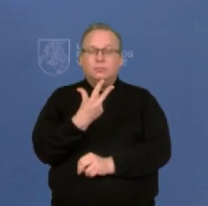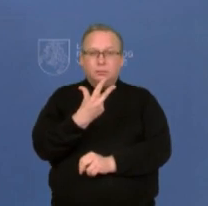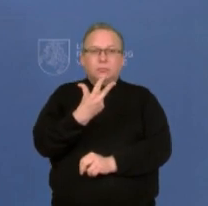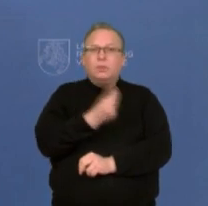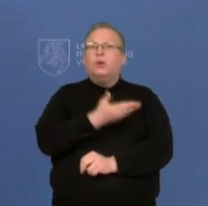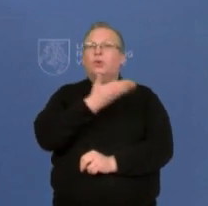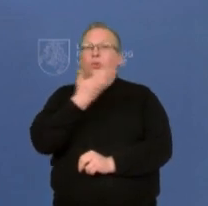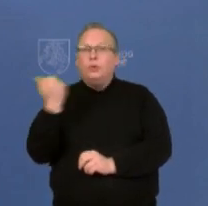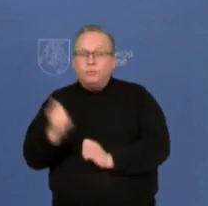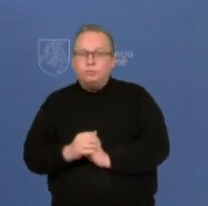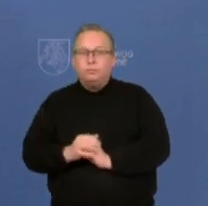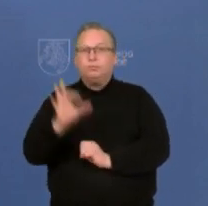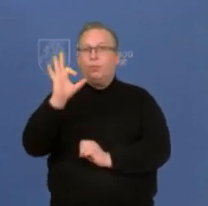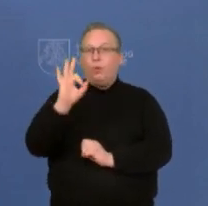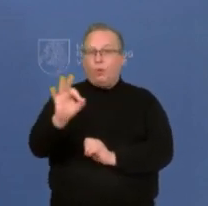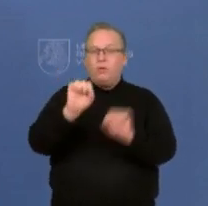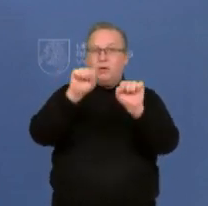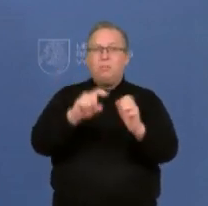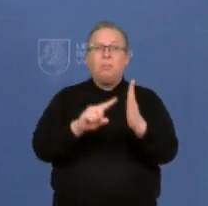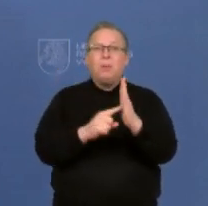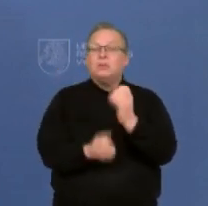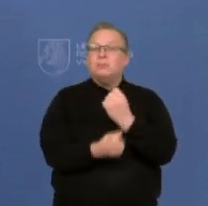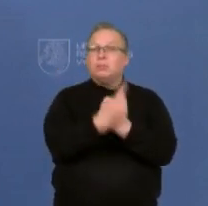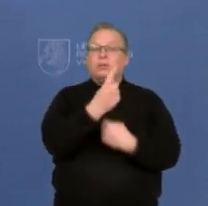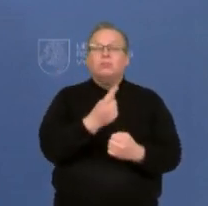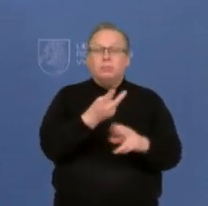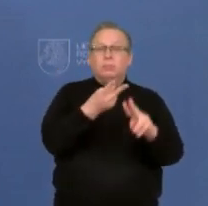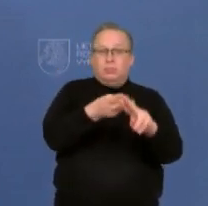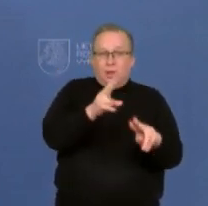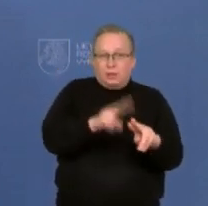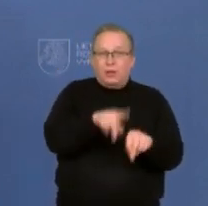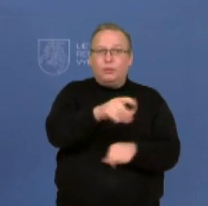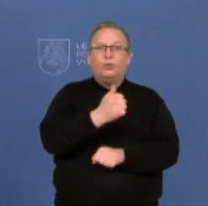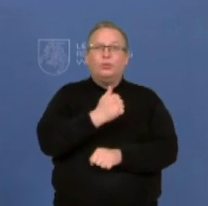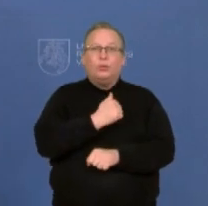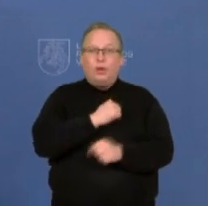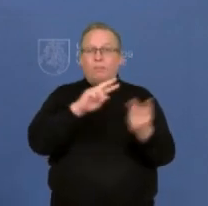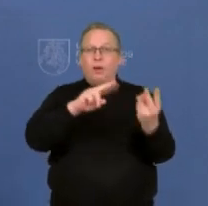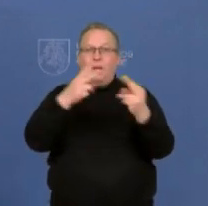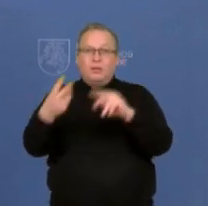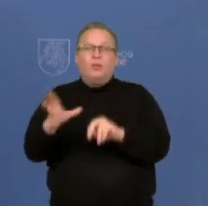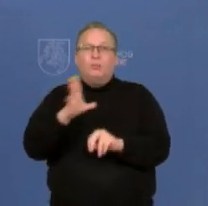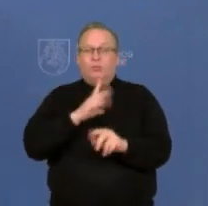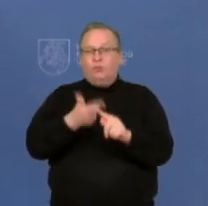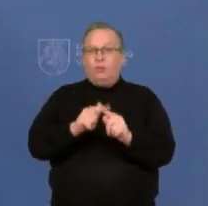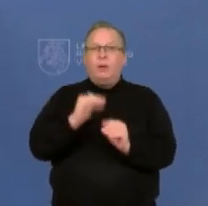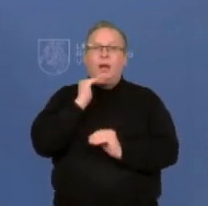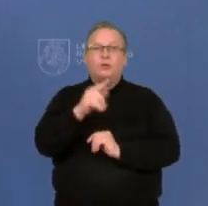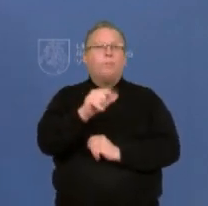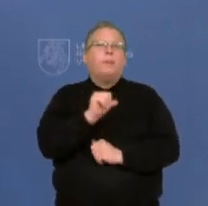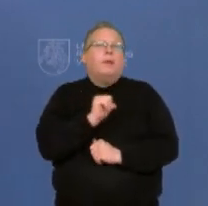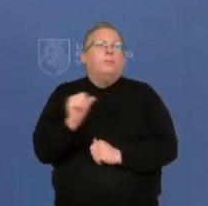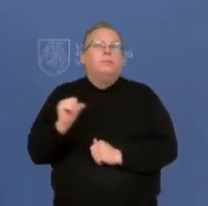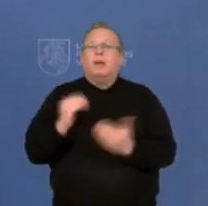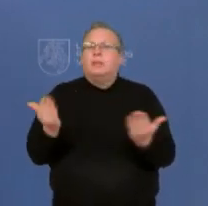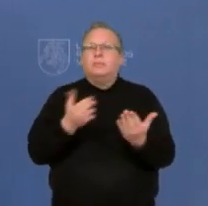pasas atsirado būtent tada, kai turėjome tokias atmainas, kur ta atskirtis buvo labai aiškiai. O kiek jūs pats, na,